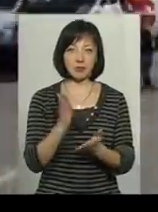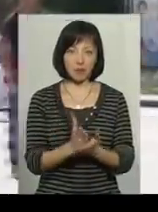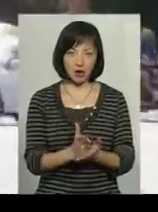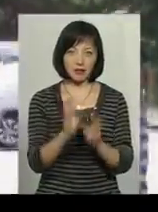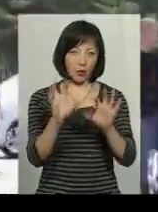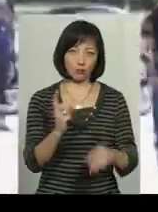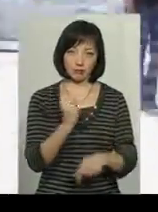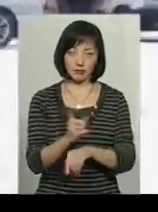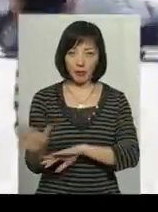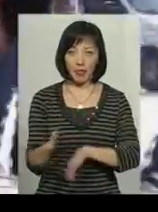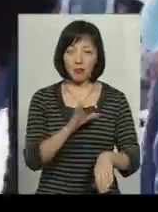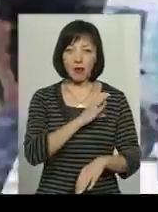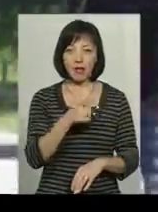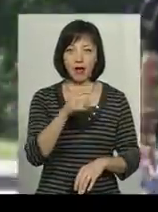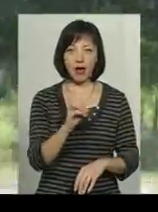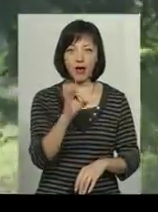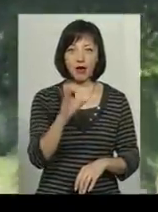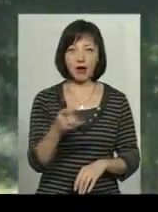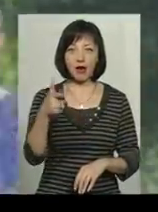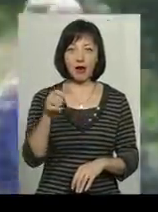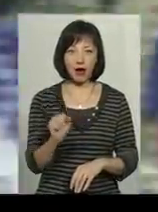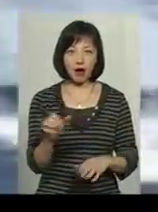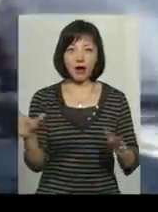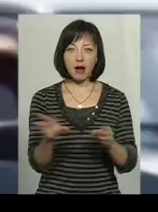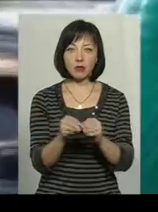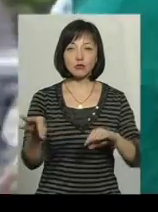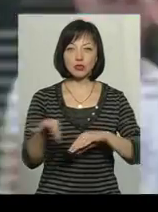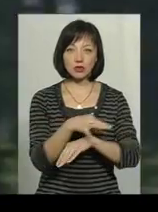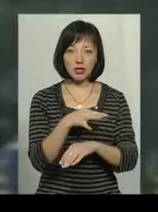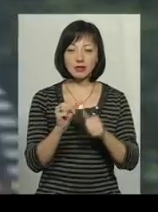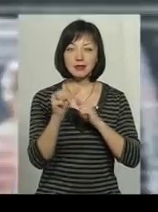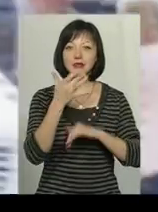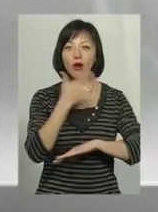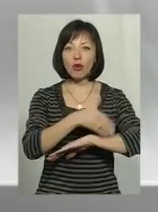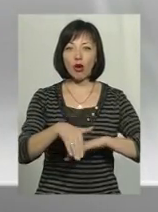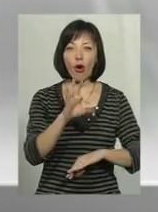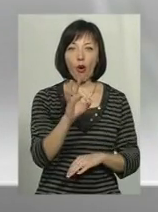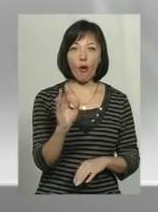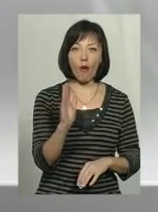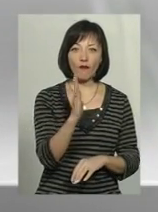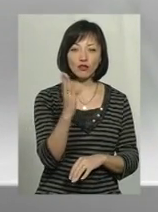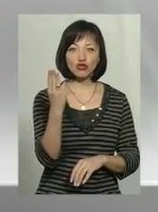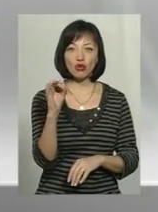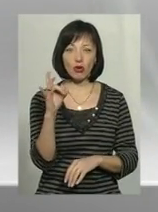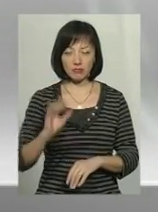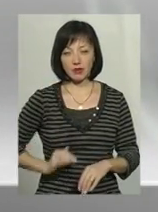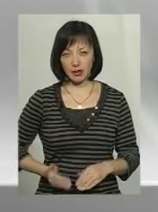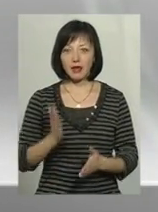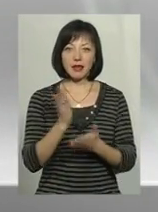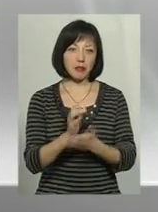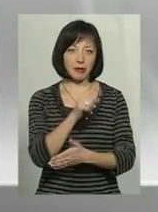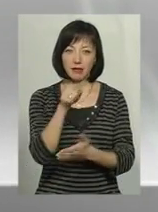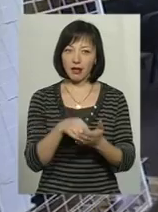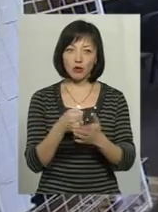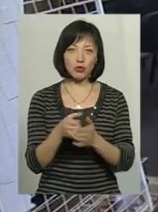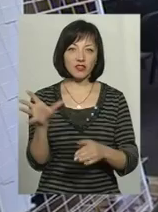Олександр Герега разом з дружиною, ймовірно, володіють чотирьма офшорними компаніями. Питання є до всіх нардепів від Хмельниччини, каже Альона